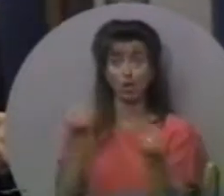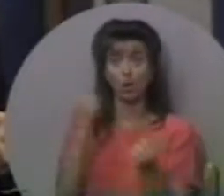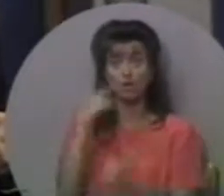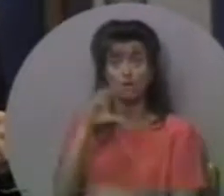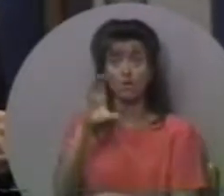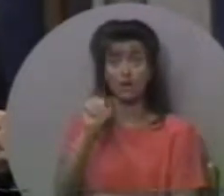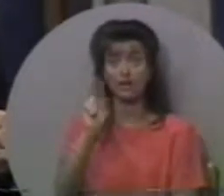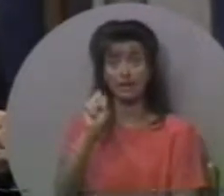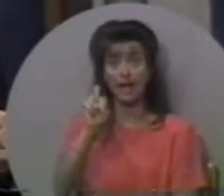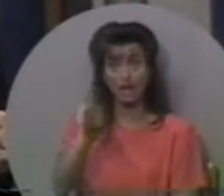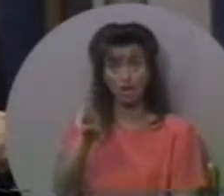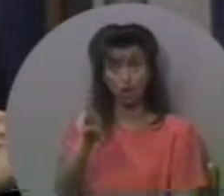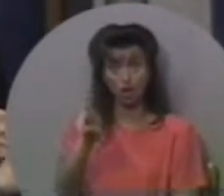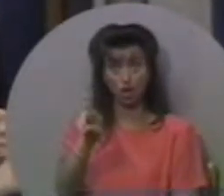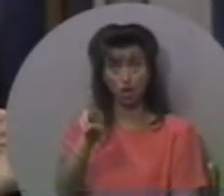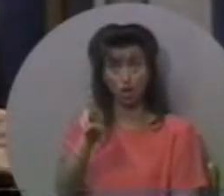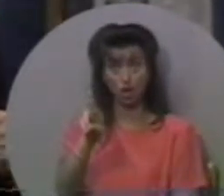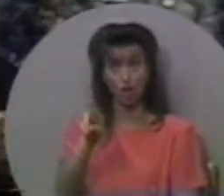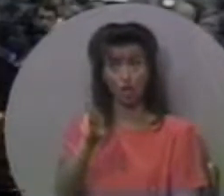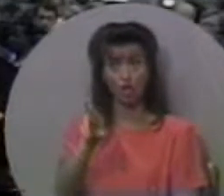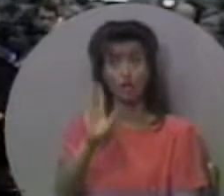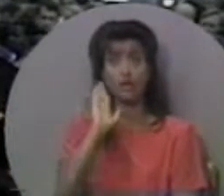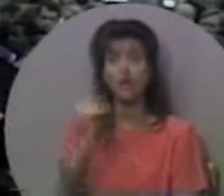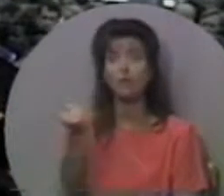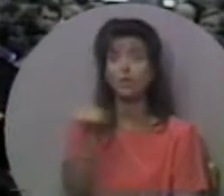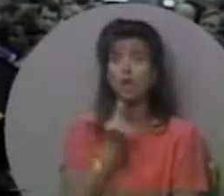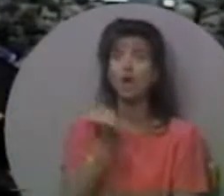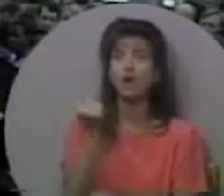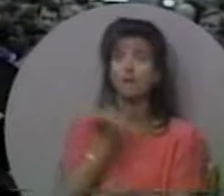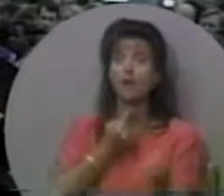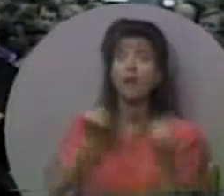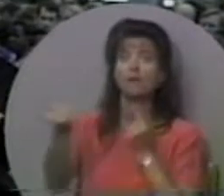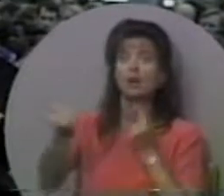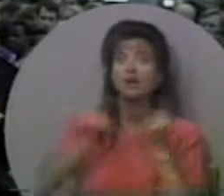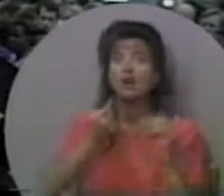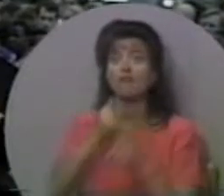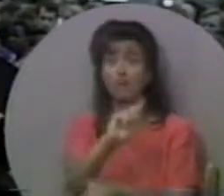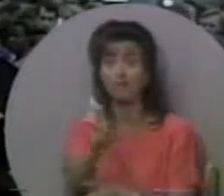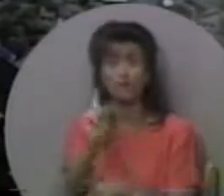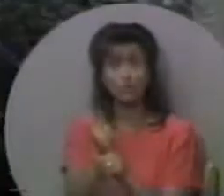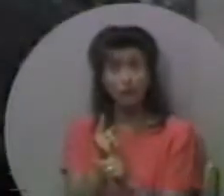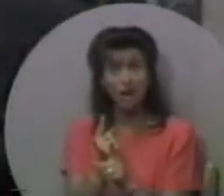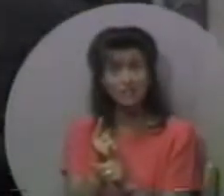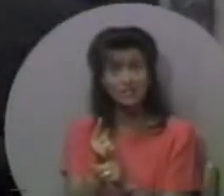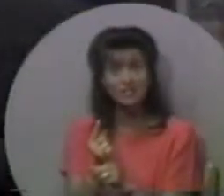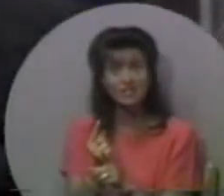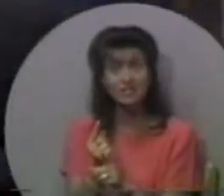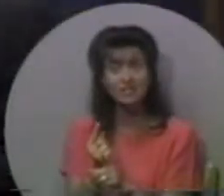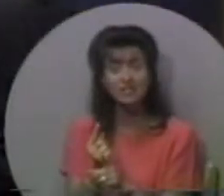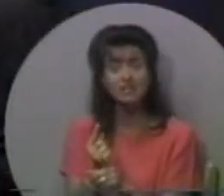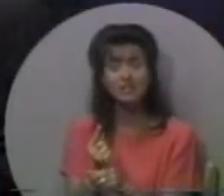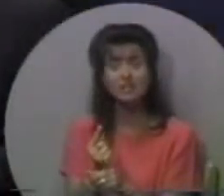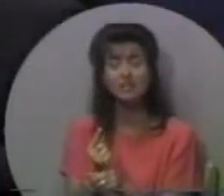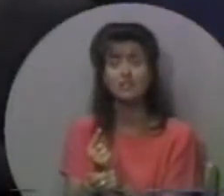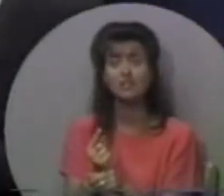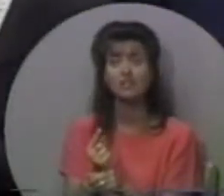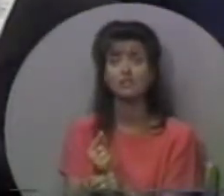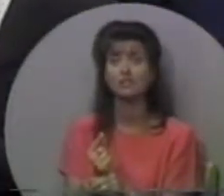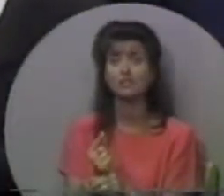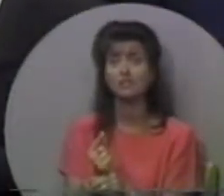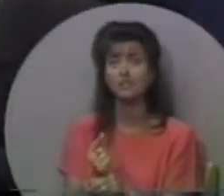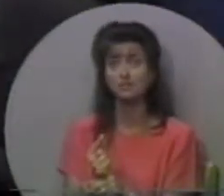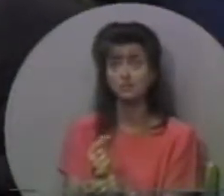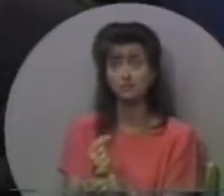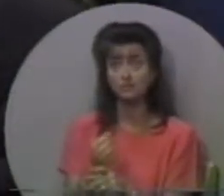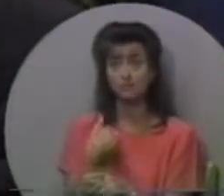Якби в нас були ліки від раку, вони би були скрізь, і про них знали, правда? І, люди,